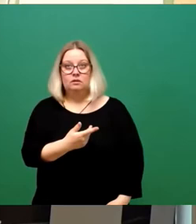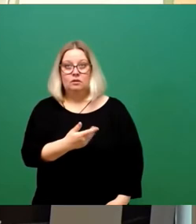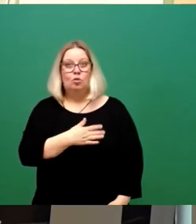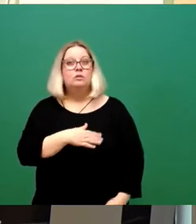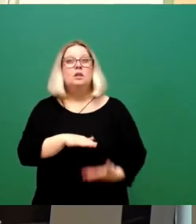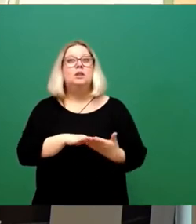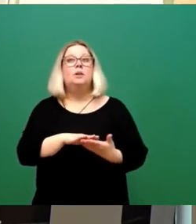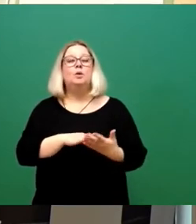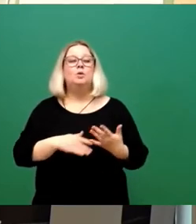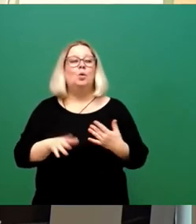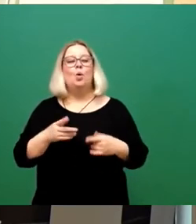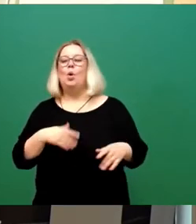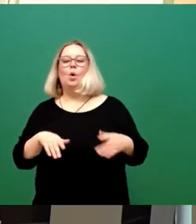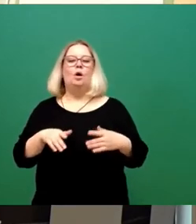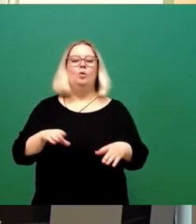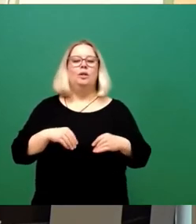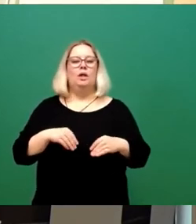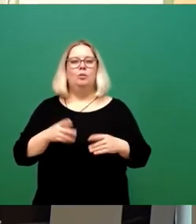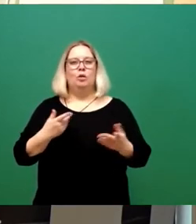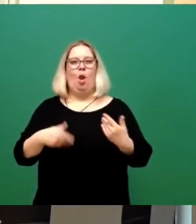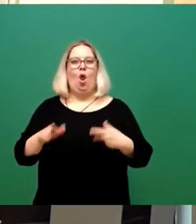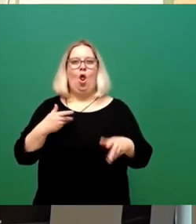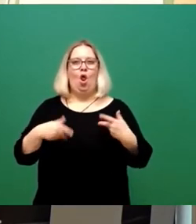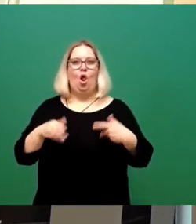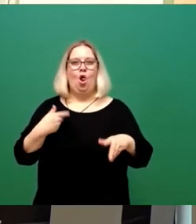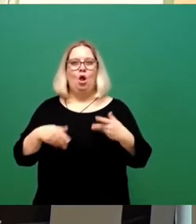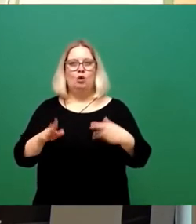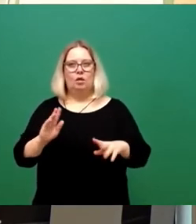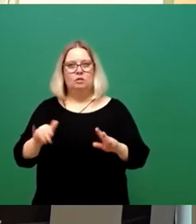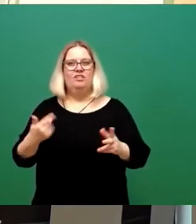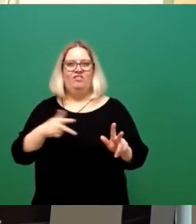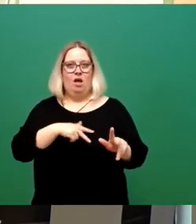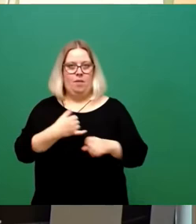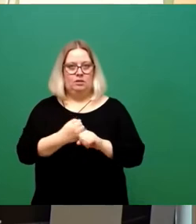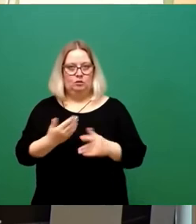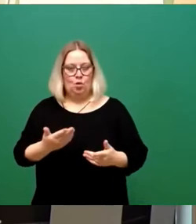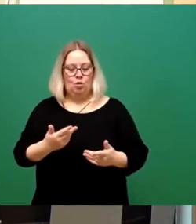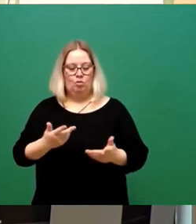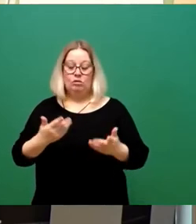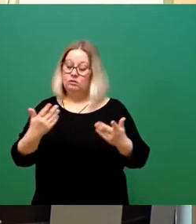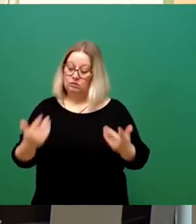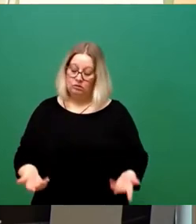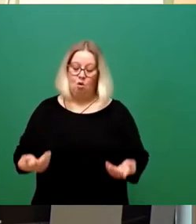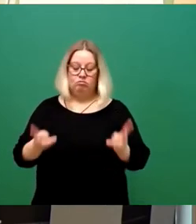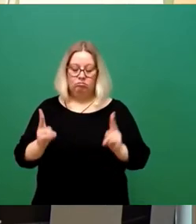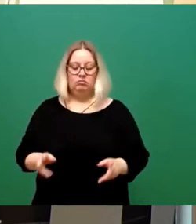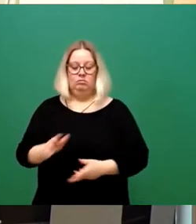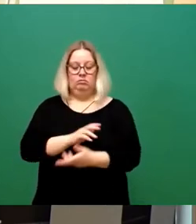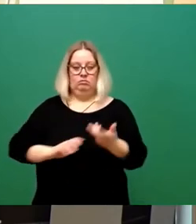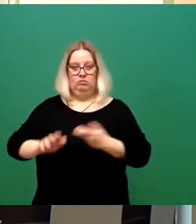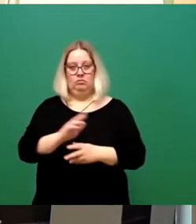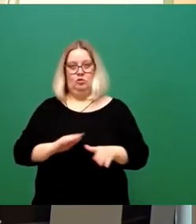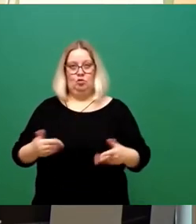wollen. Und dann wurde es so gemacht. Und ich finde, das ist eigentlich das Skandalöse an diesem Verfahren.